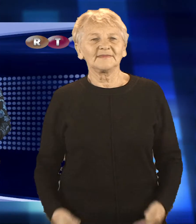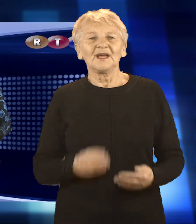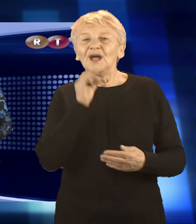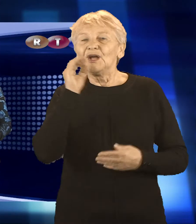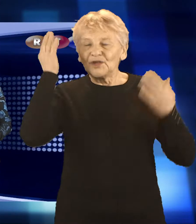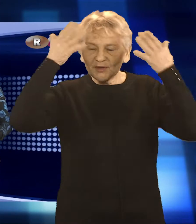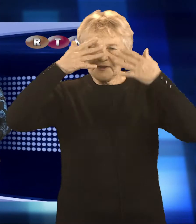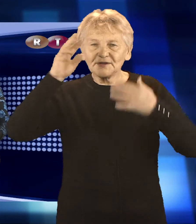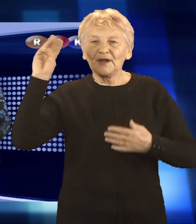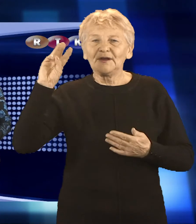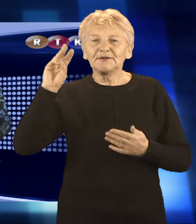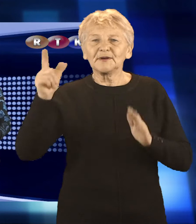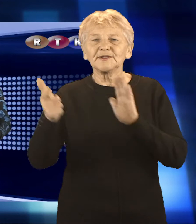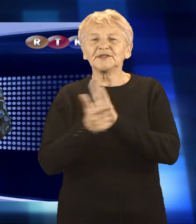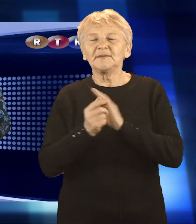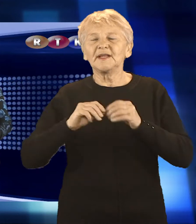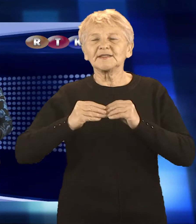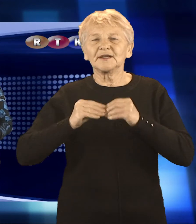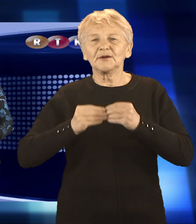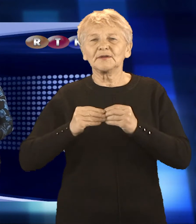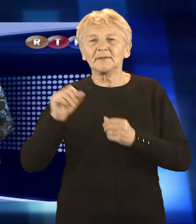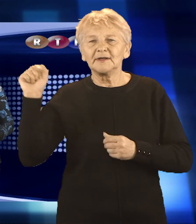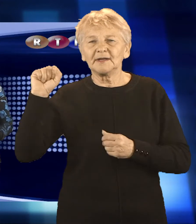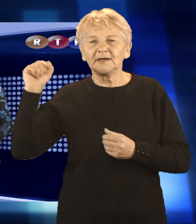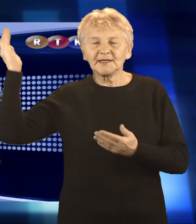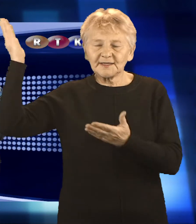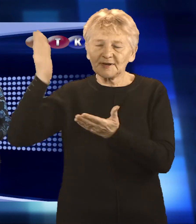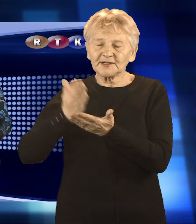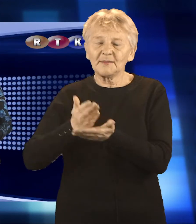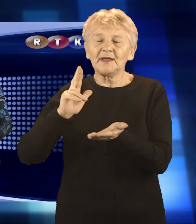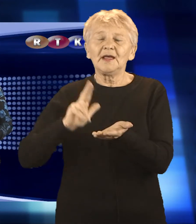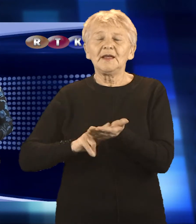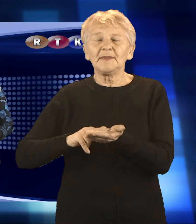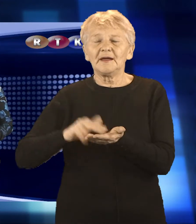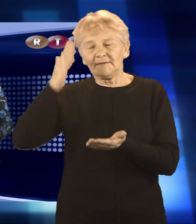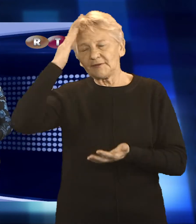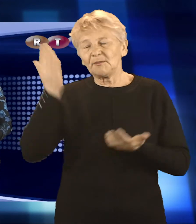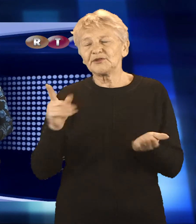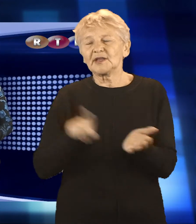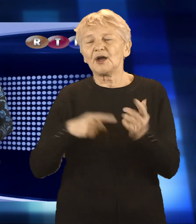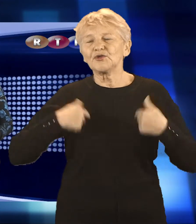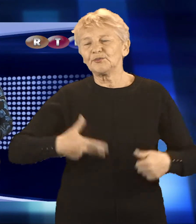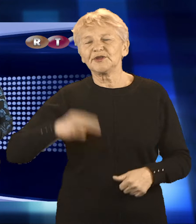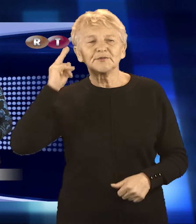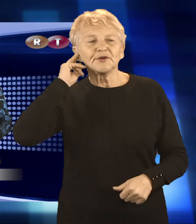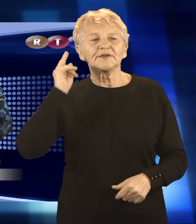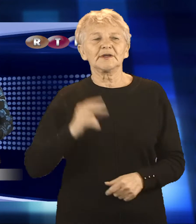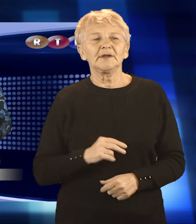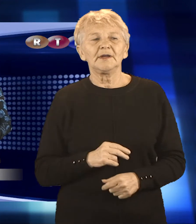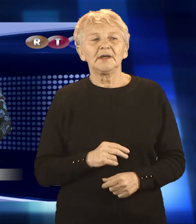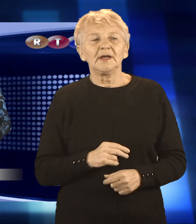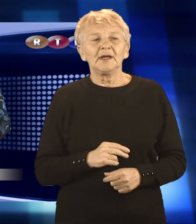Dobry wieczór, dziś wtorek, 17 dzień grudnia, Joanna Jędraszczyk-Kałwak. Zaczynamy wiadomości dla niesłyszących.